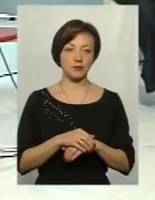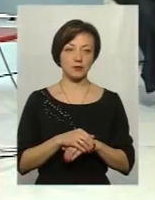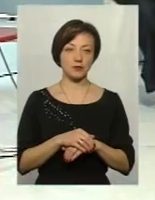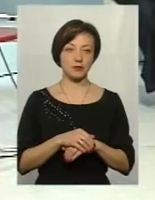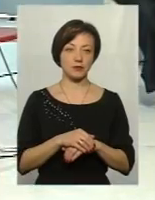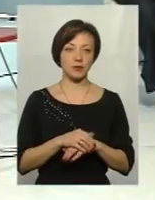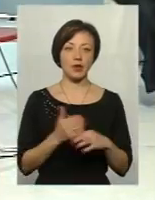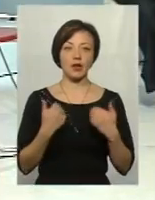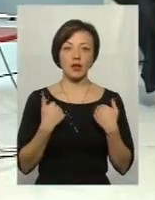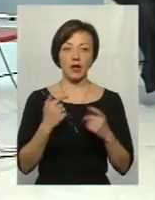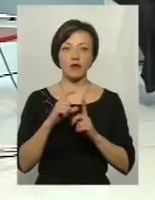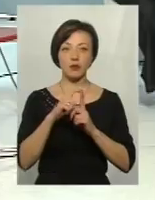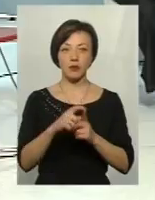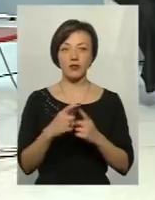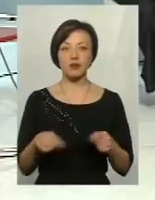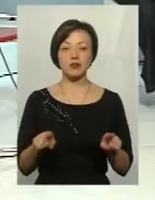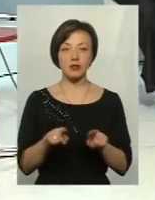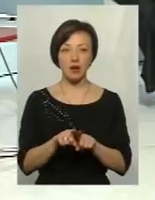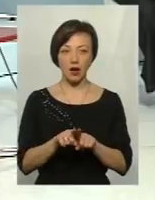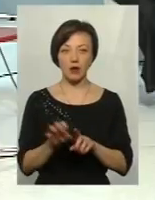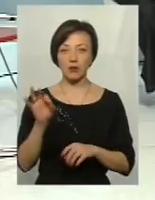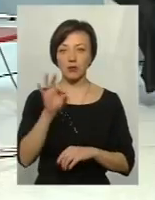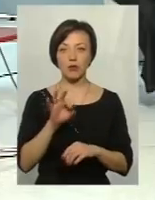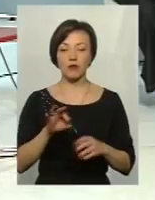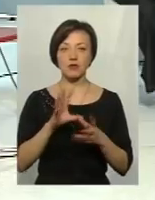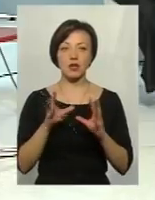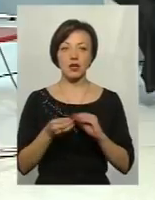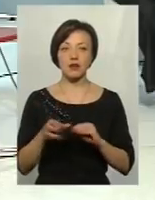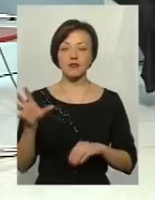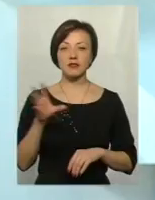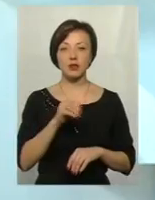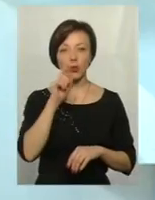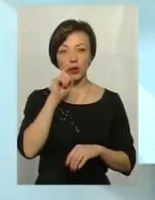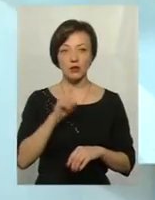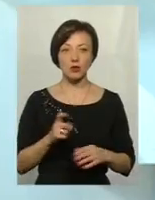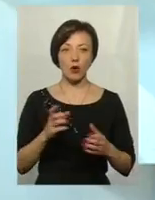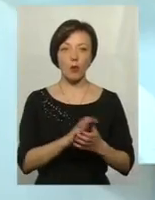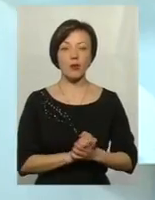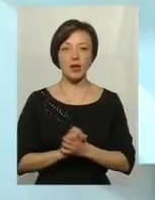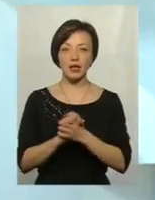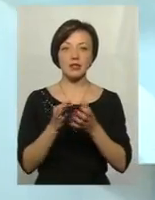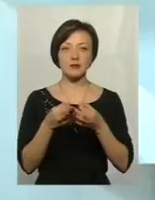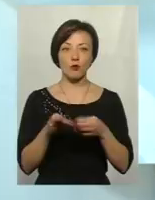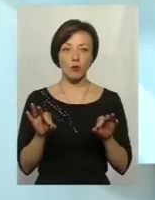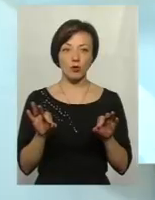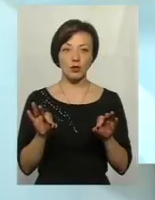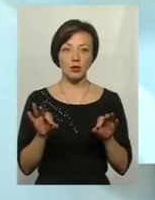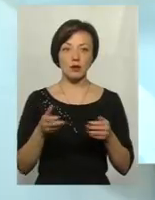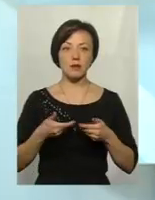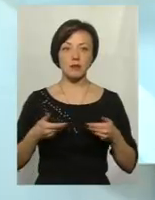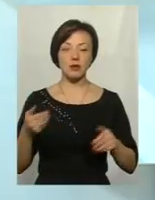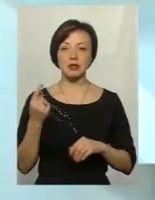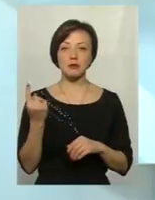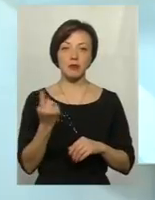Я відповім вам так на ваше запитання. Справеду взагалі всеукраїнське об'єднання «Свобода», ми одні з